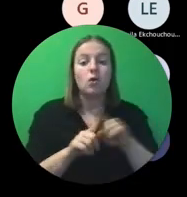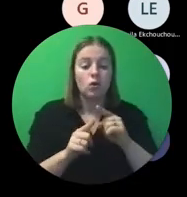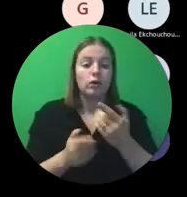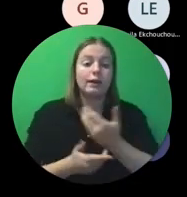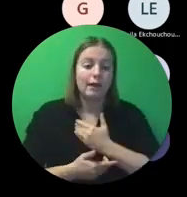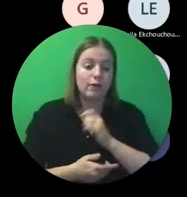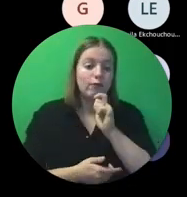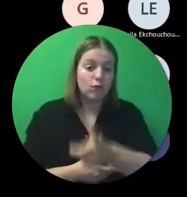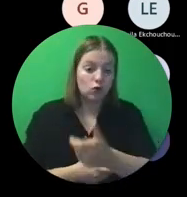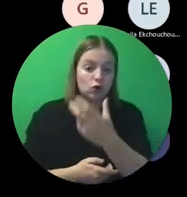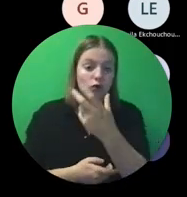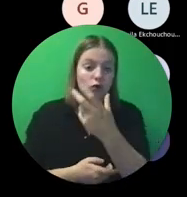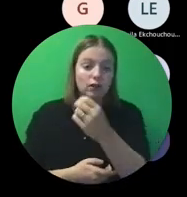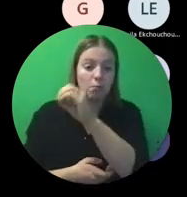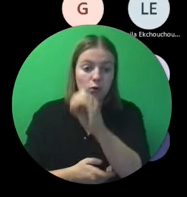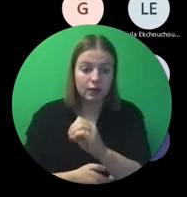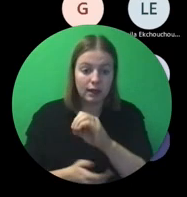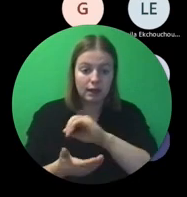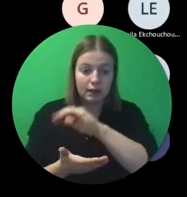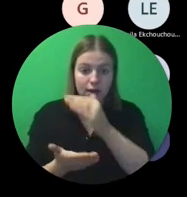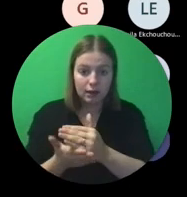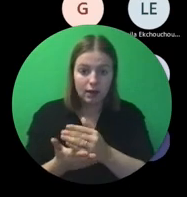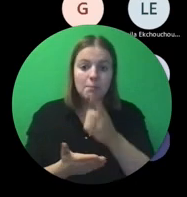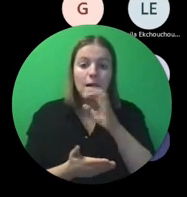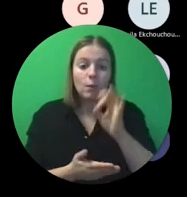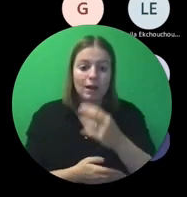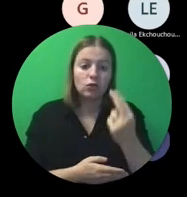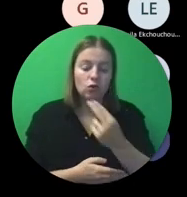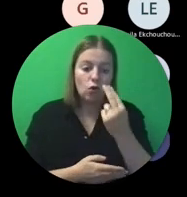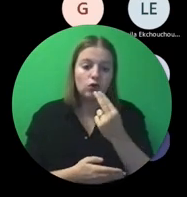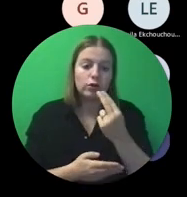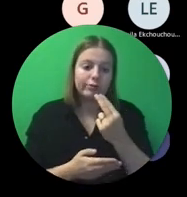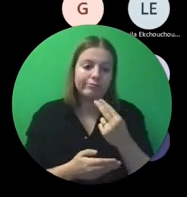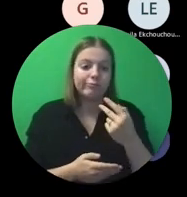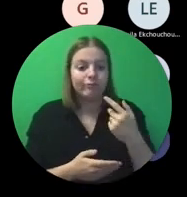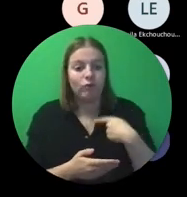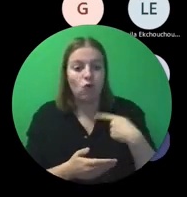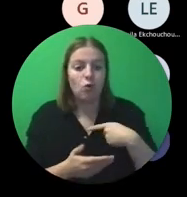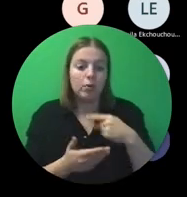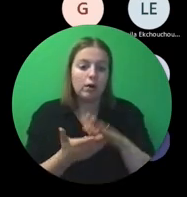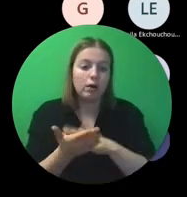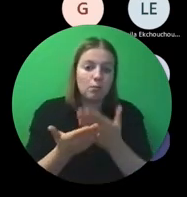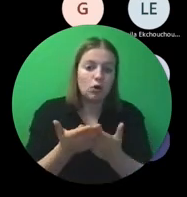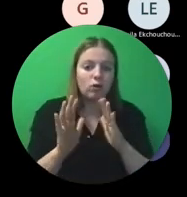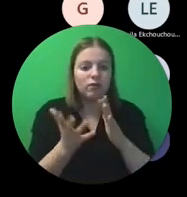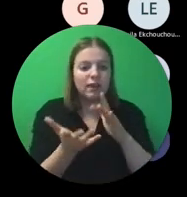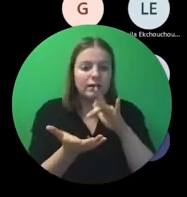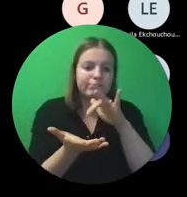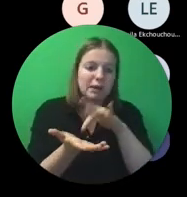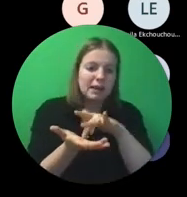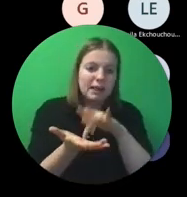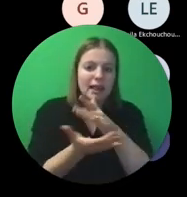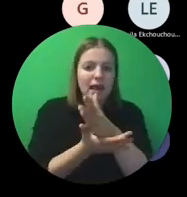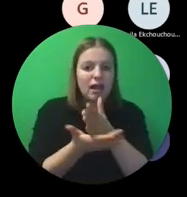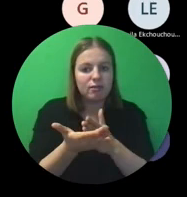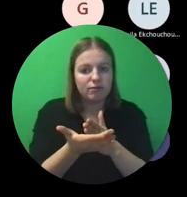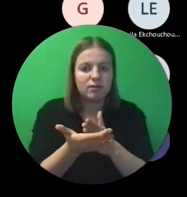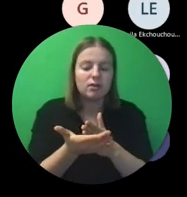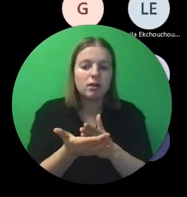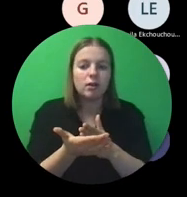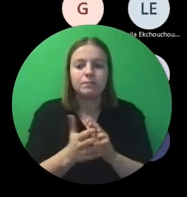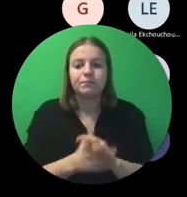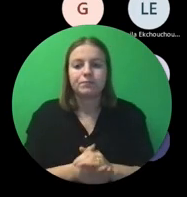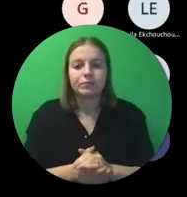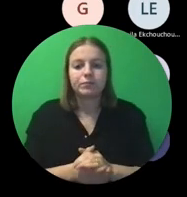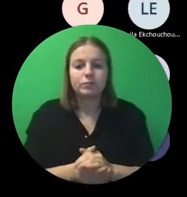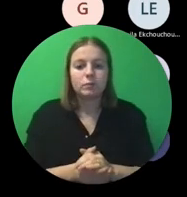voorschot. Maar dan is er wel een interim rapport nodig. Wanneer? Halverwege. Dus laat nu het simpele voorbeeld